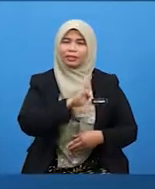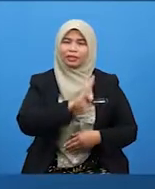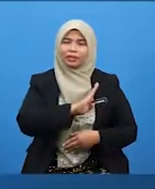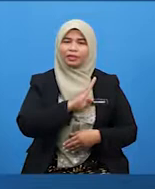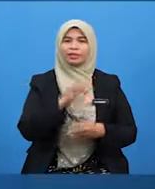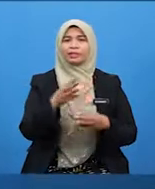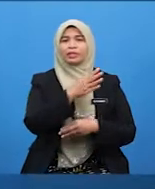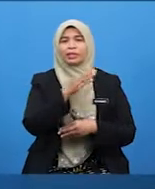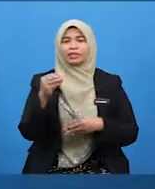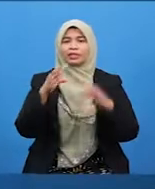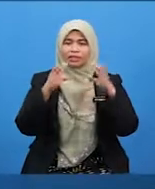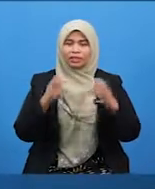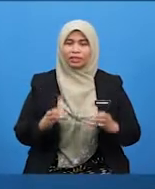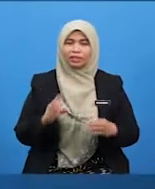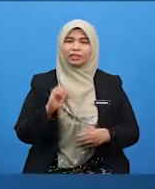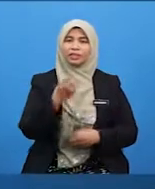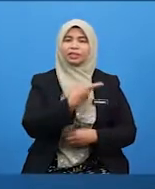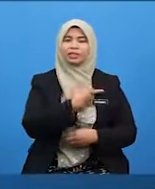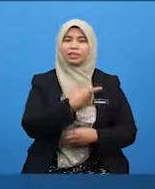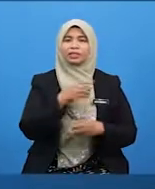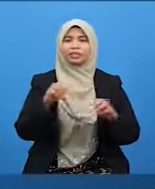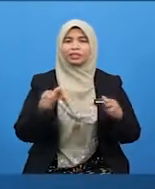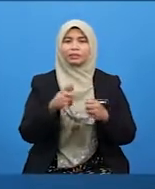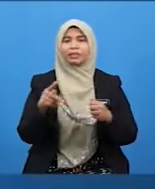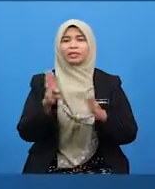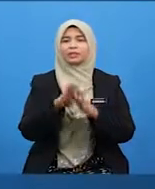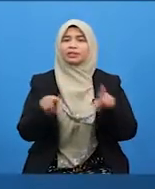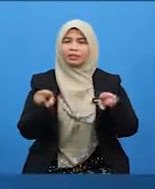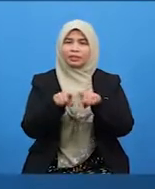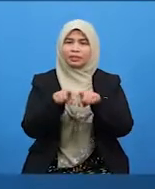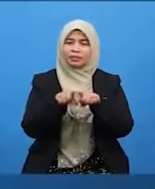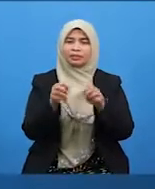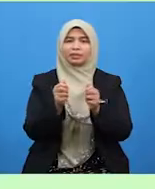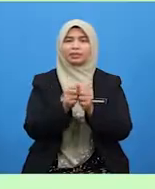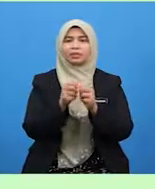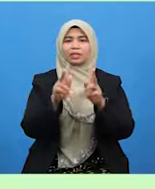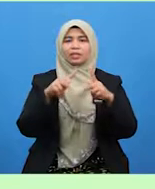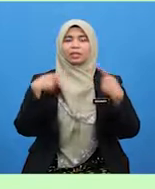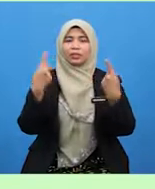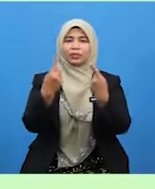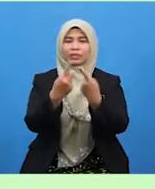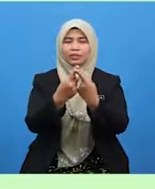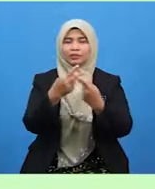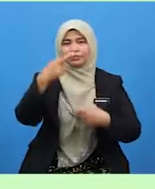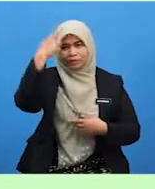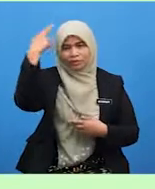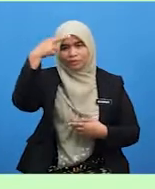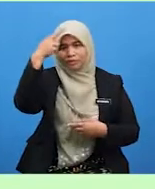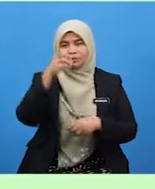dan cara kita mengamalkan bersama dengan keluarga. Rasulullah